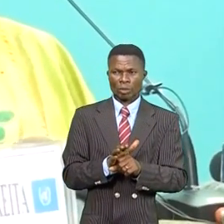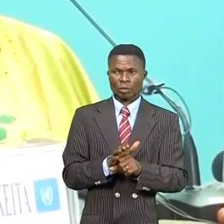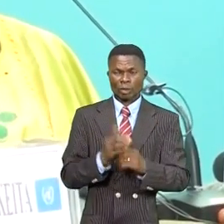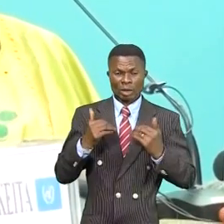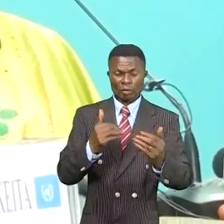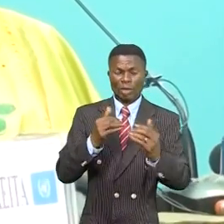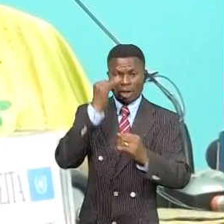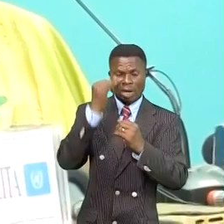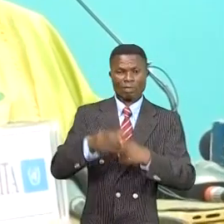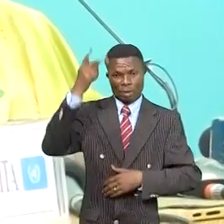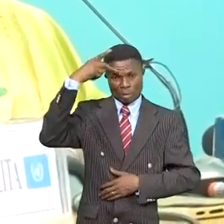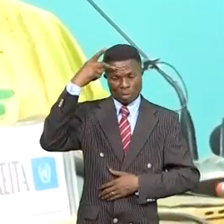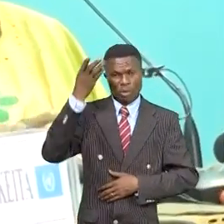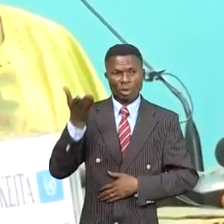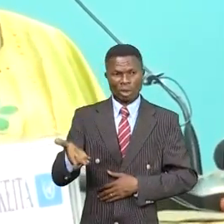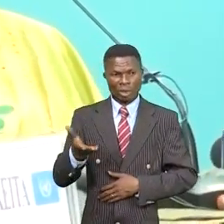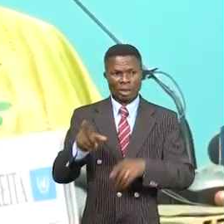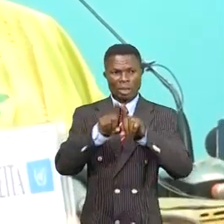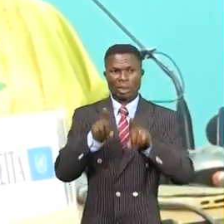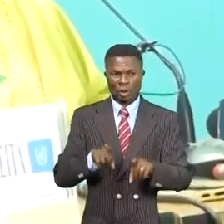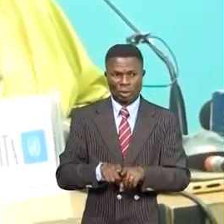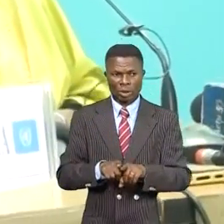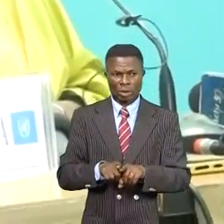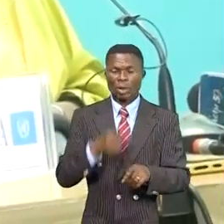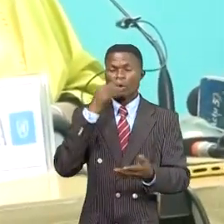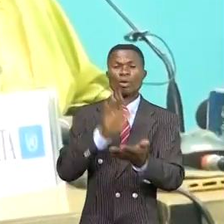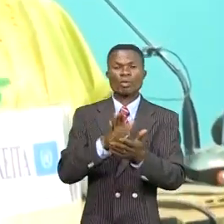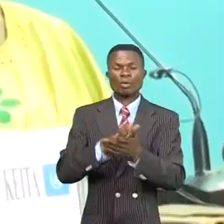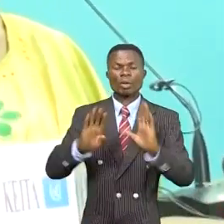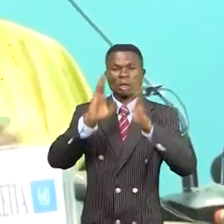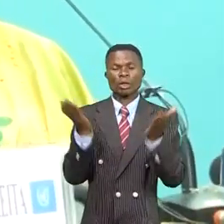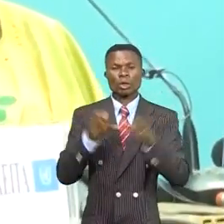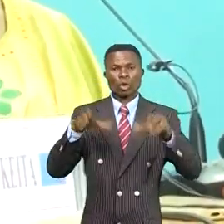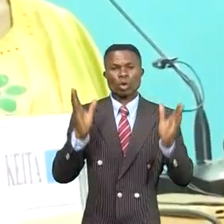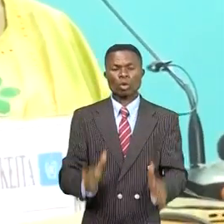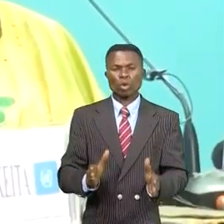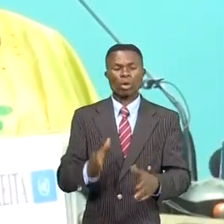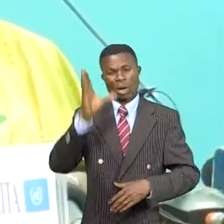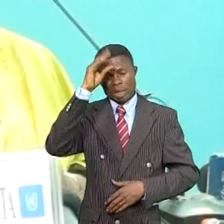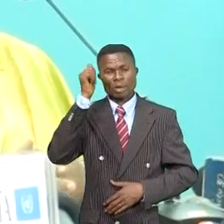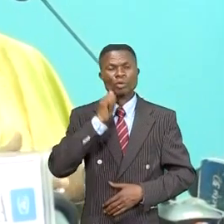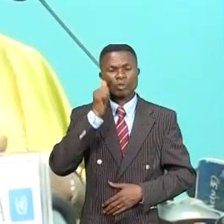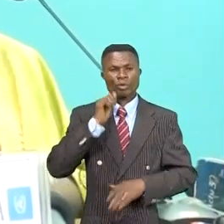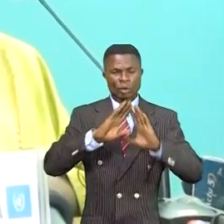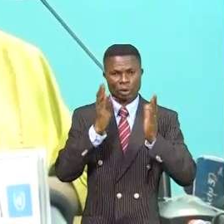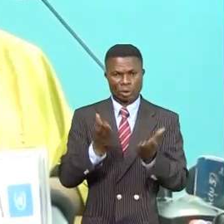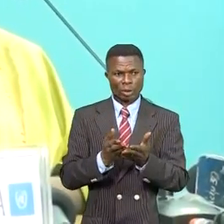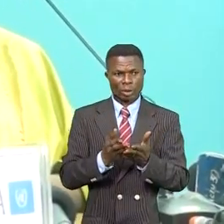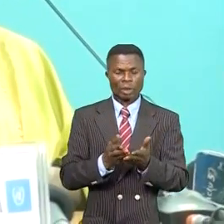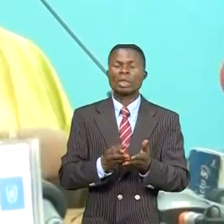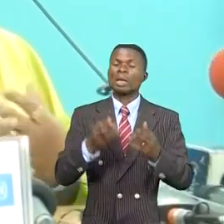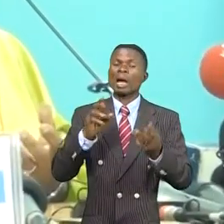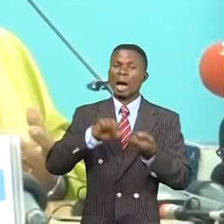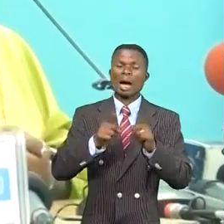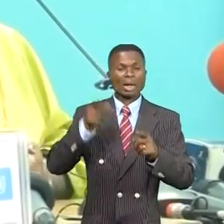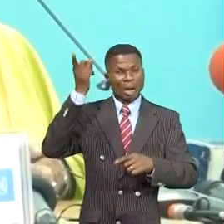politique du pays. Et d'ailleurs, félicitations à tous les Congolaises et tous les Congolais puisqu'on a quand même réussi